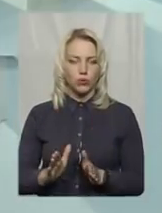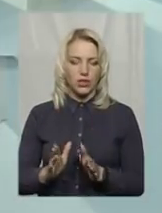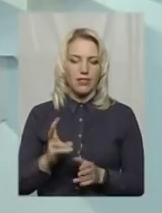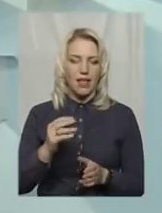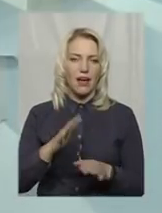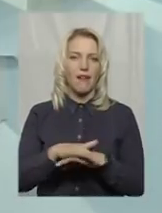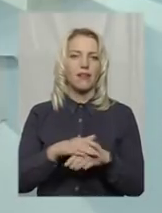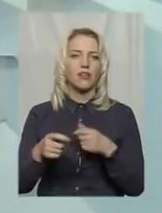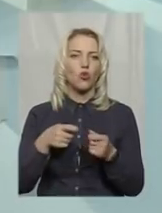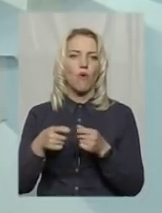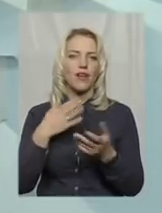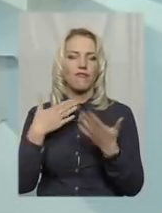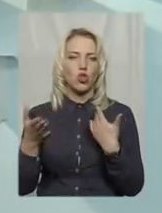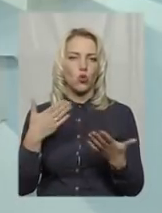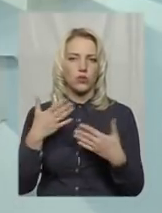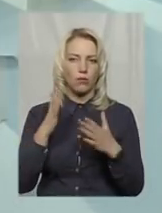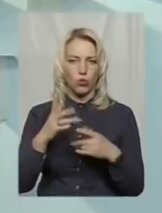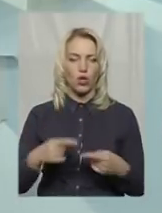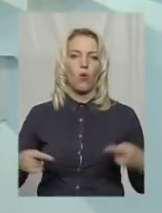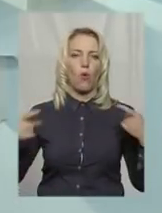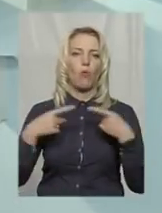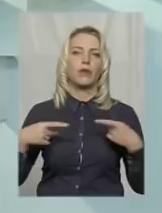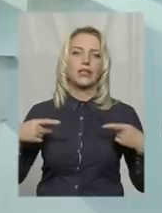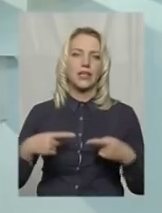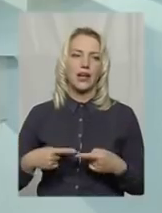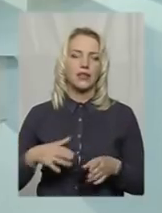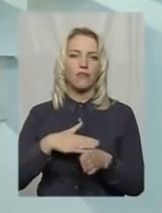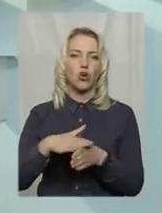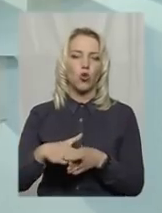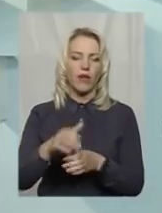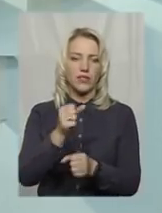відносинах, буде опреділяти собі виконавця робіт.